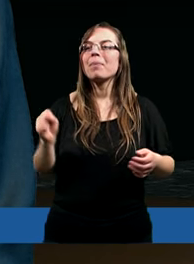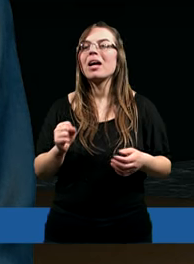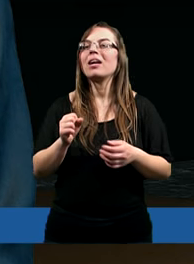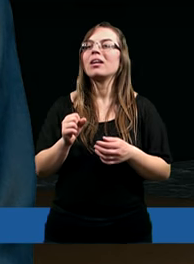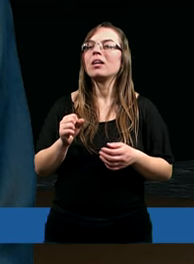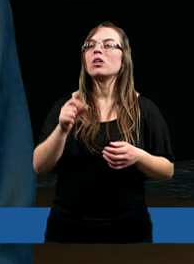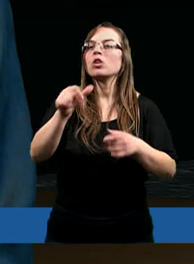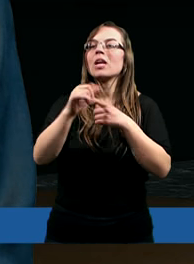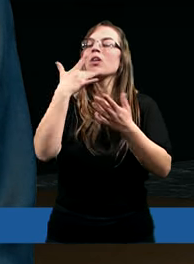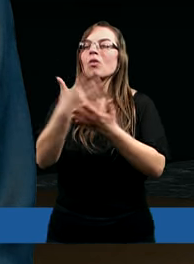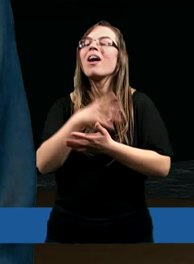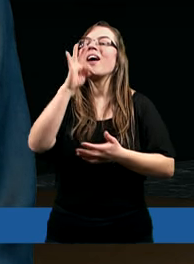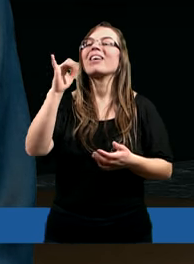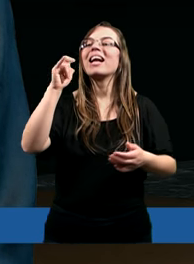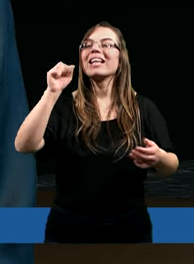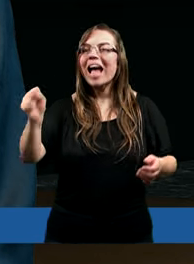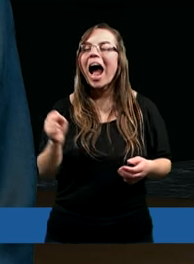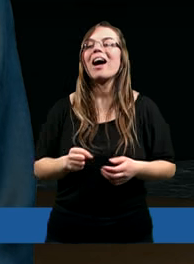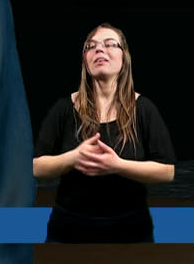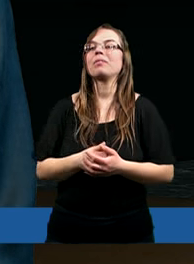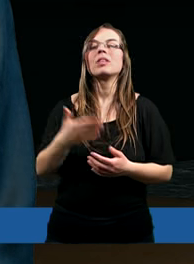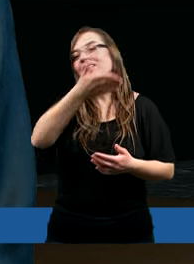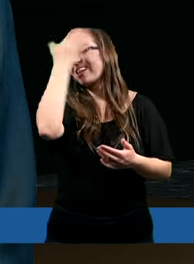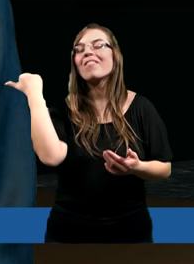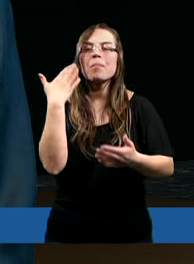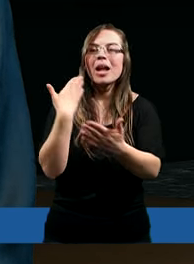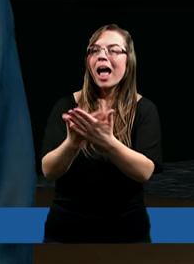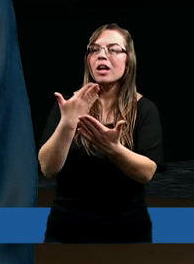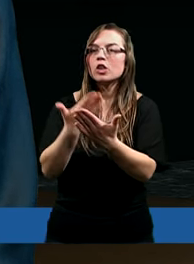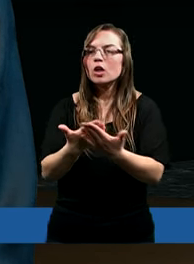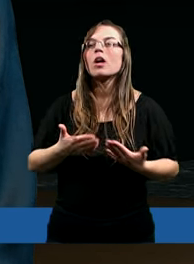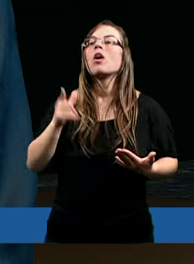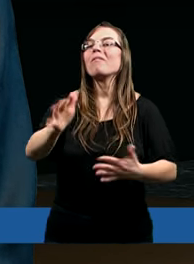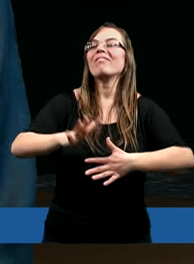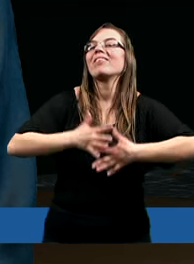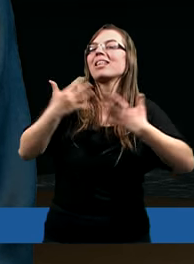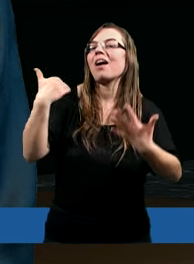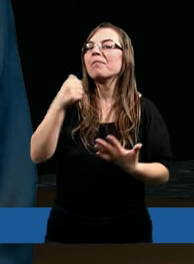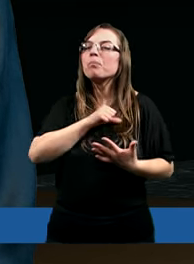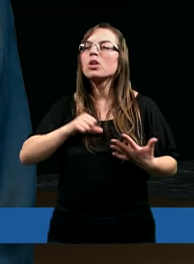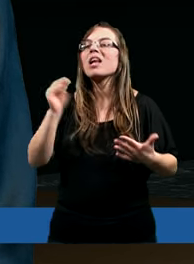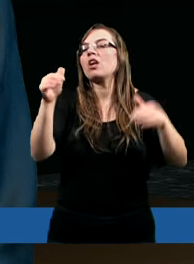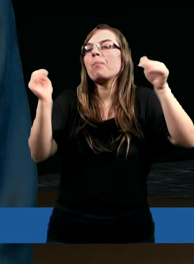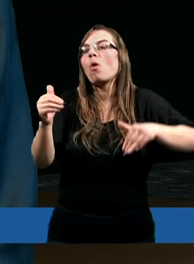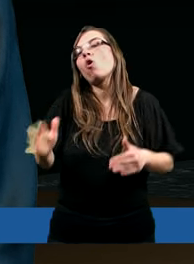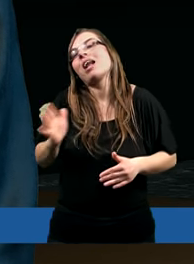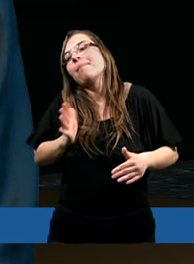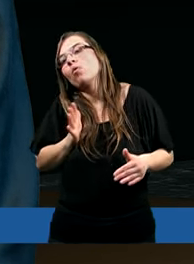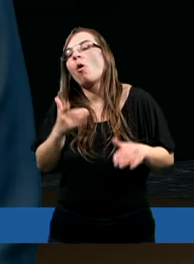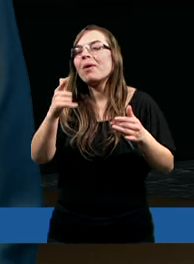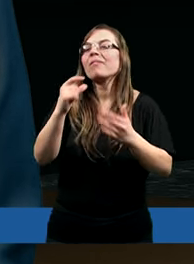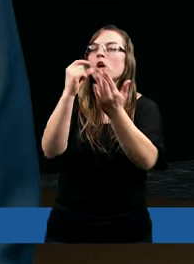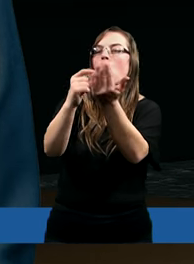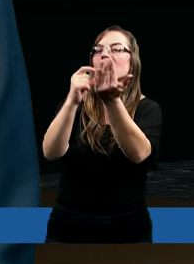tylko użyta jest filia. Nie wiemy dlaczego, bo wydawałoby się, że można byłoby